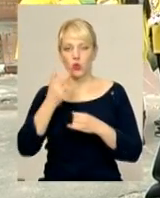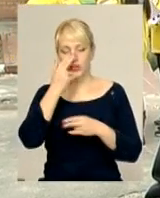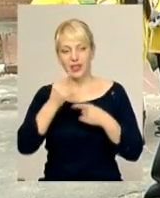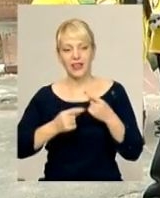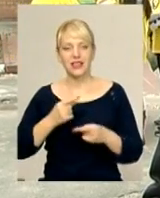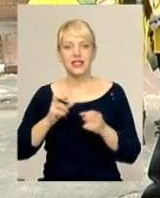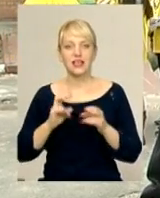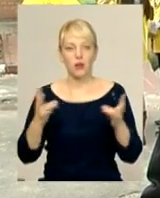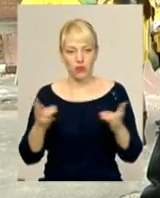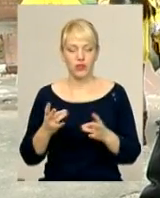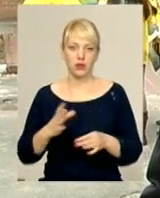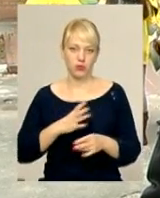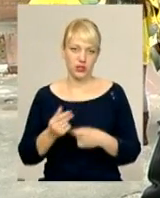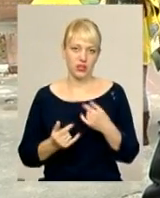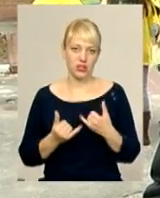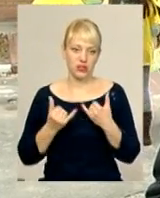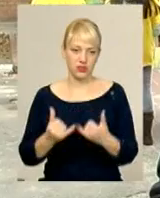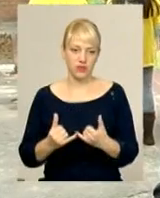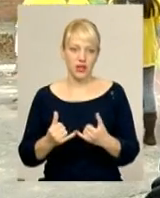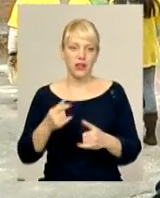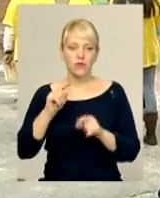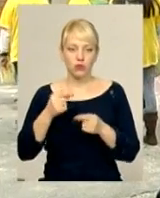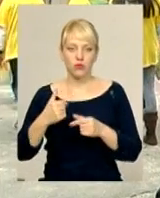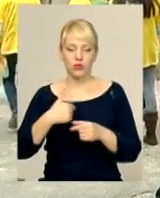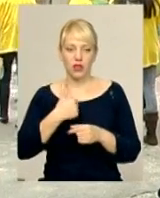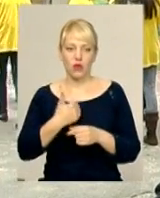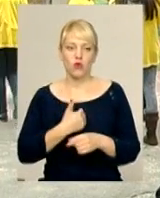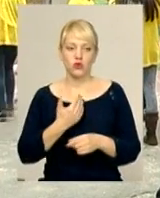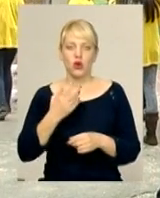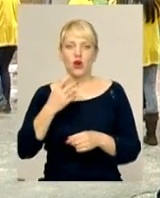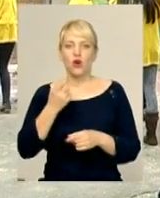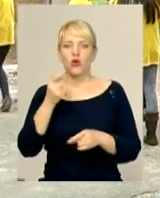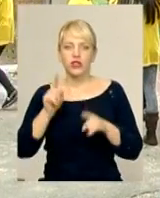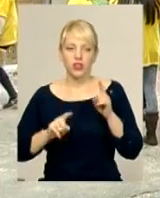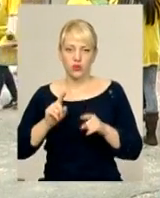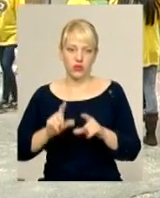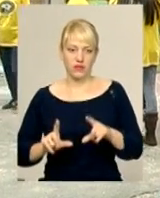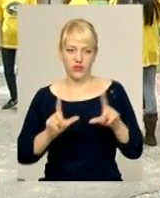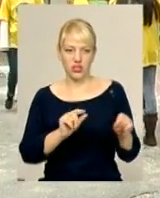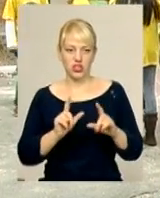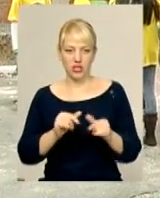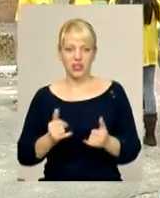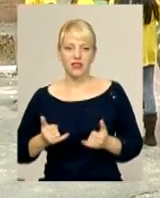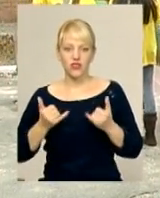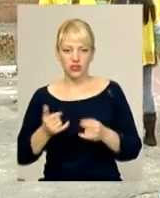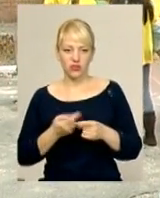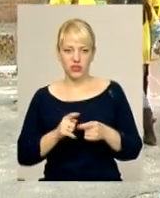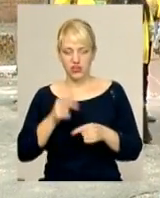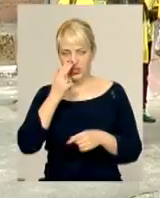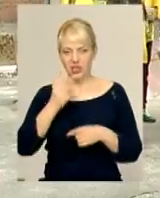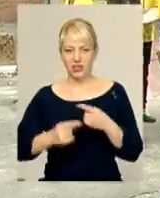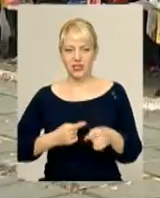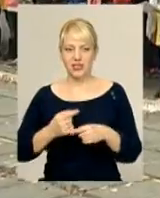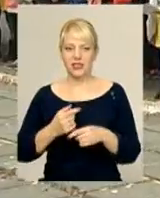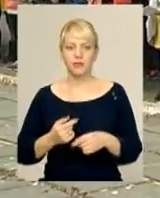як повинні шанувати. І тому я хочу-хоч колись іноді виїжджати, шанувати ці традиції, ці